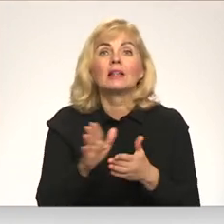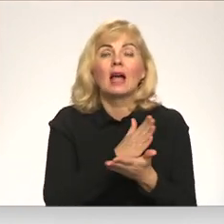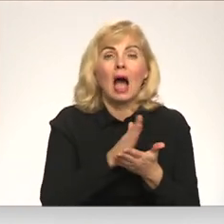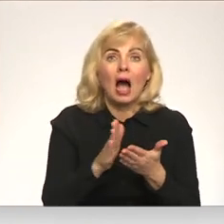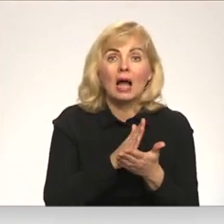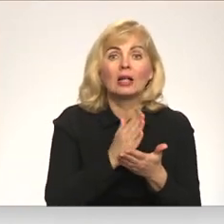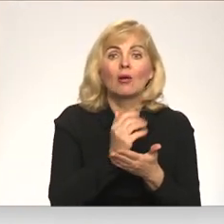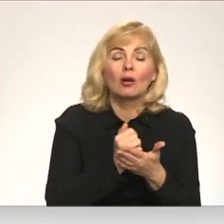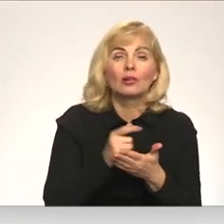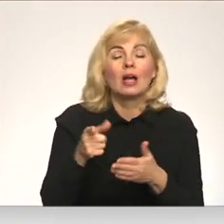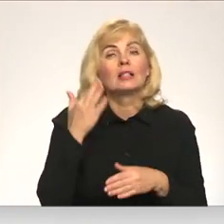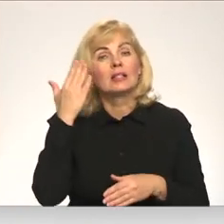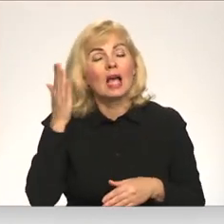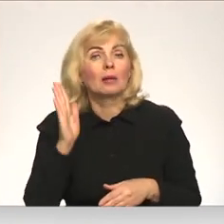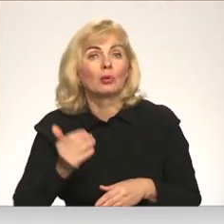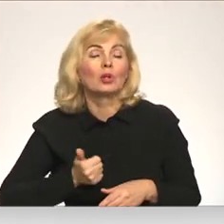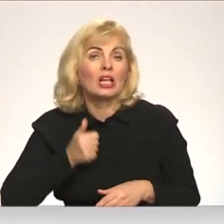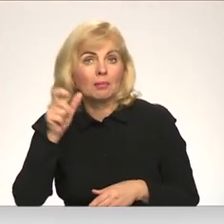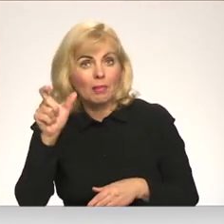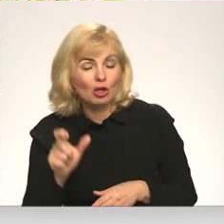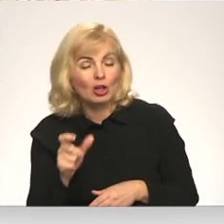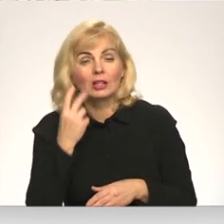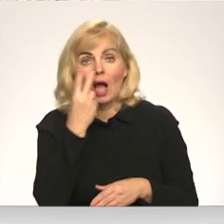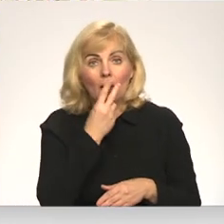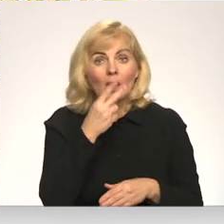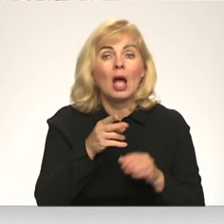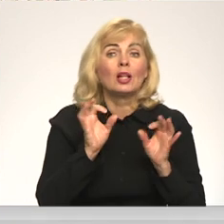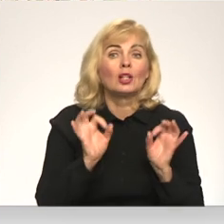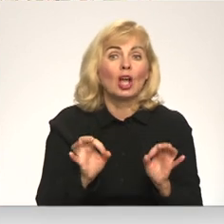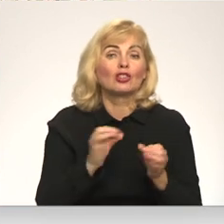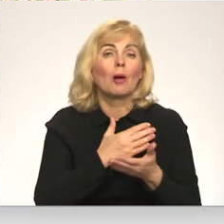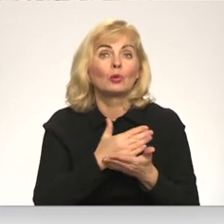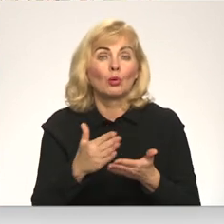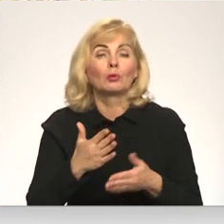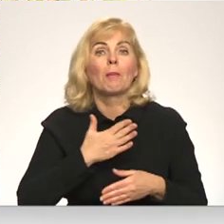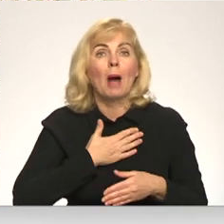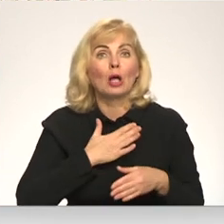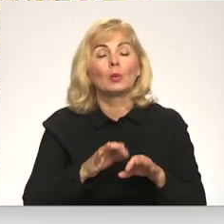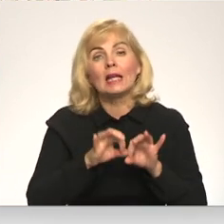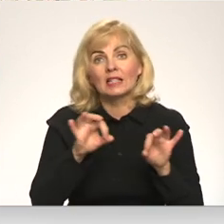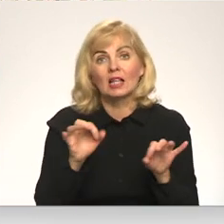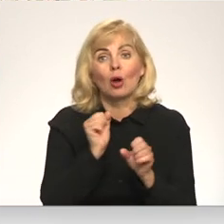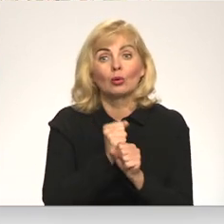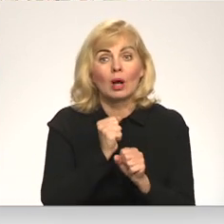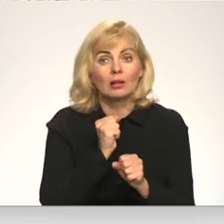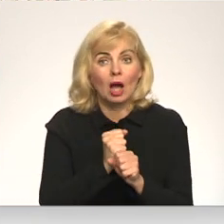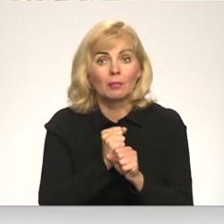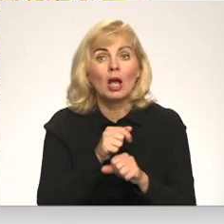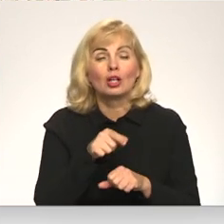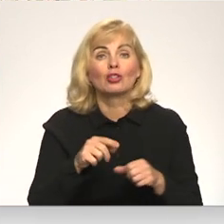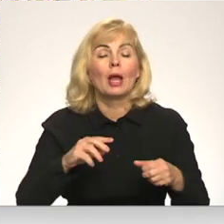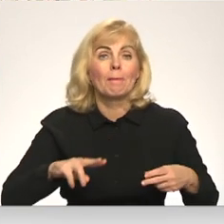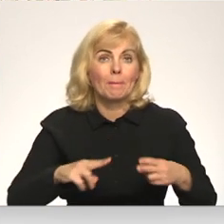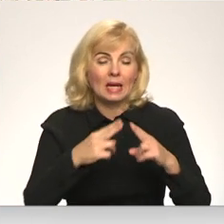būs īpašnieks vai tas būs apsaimniekotājs. Ka viņš tiešām turpinās, man iesāk to darbu un šī pils